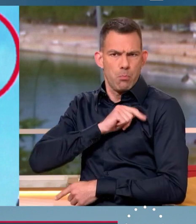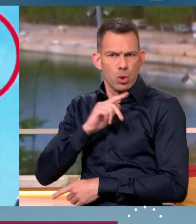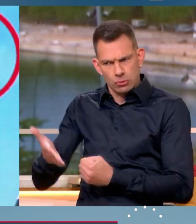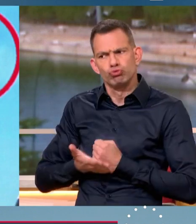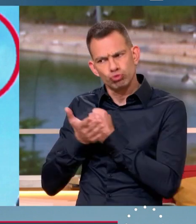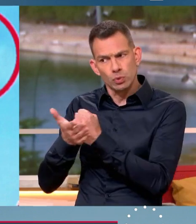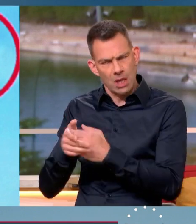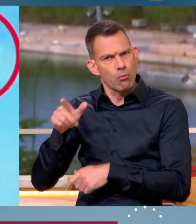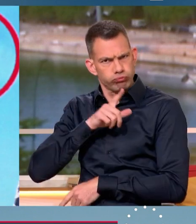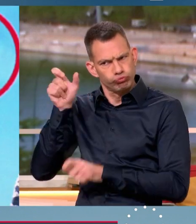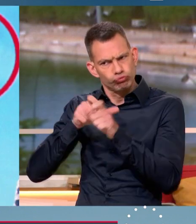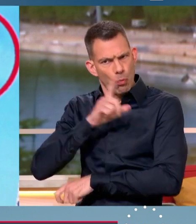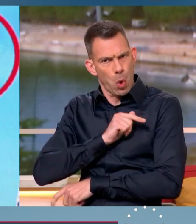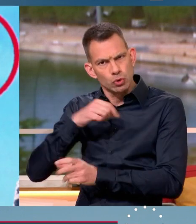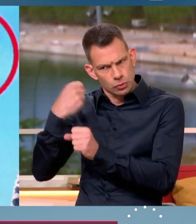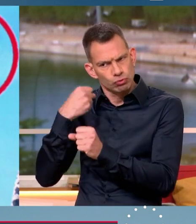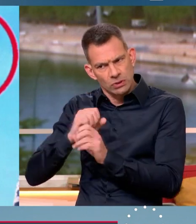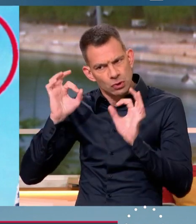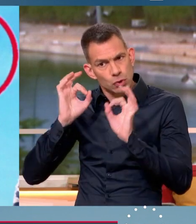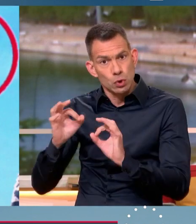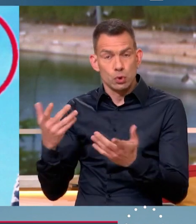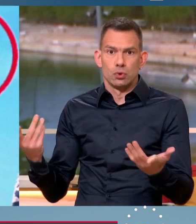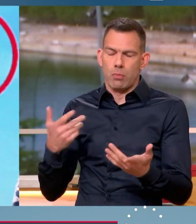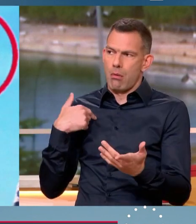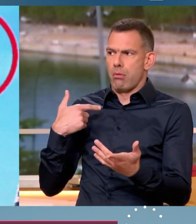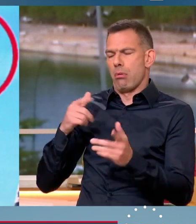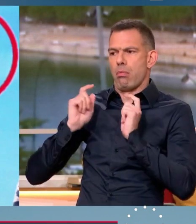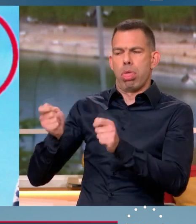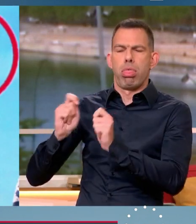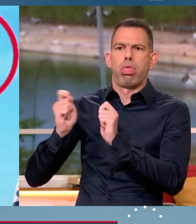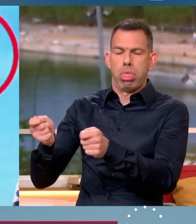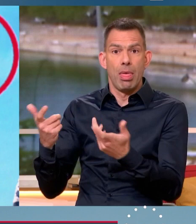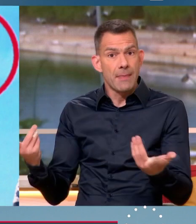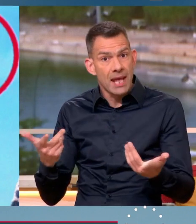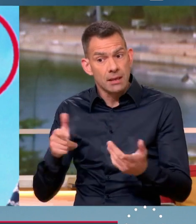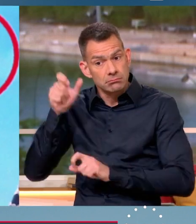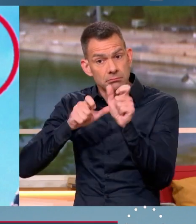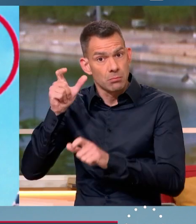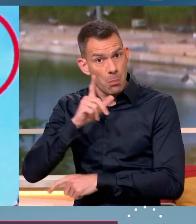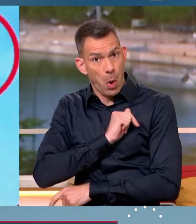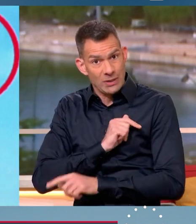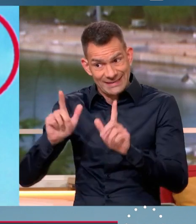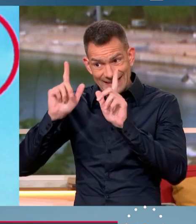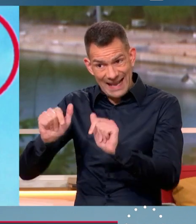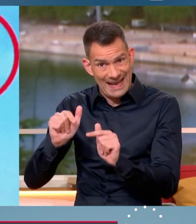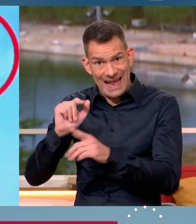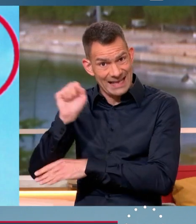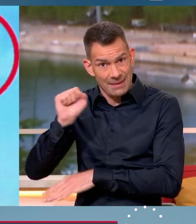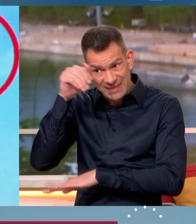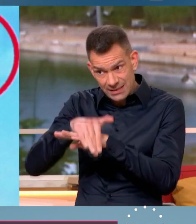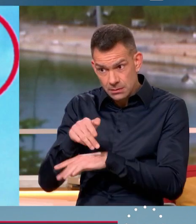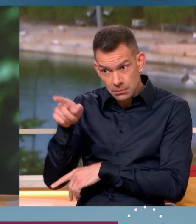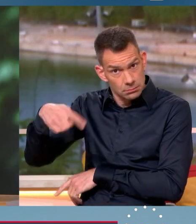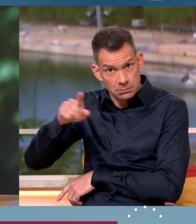police a fait son travail et on fait porter sur elle beaucoup de réponses. Je dis, mais les policiers qui étaient en première ligne le soir du match, ce n pas eux